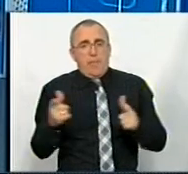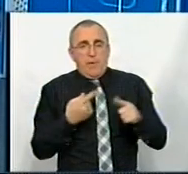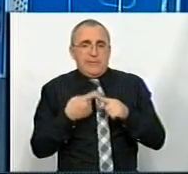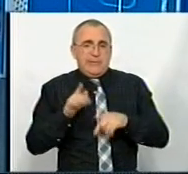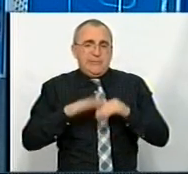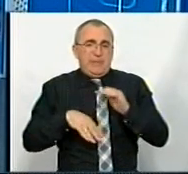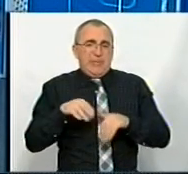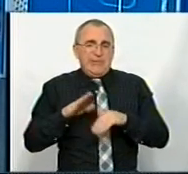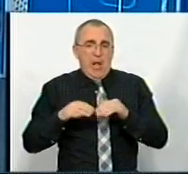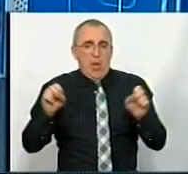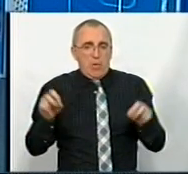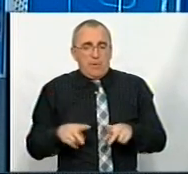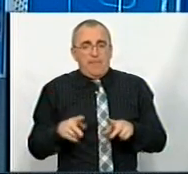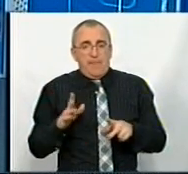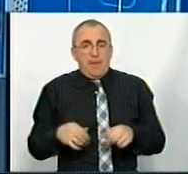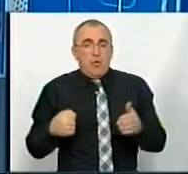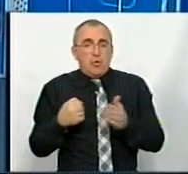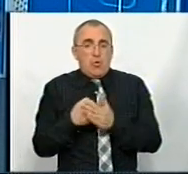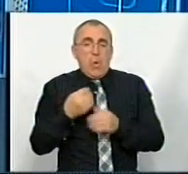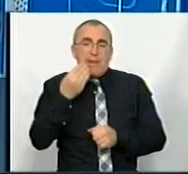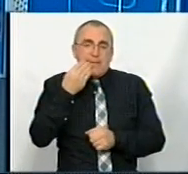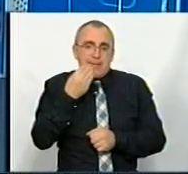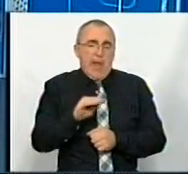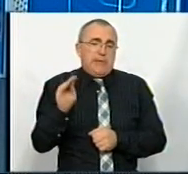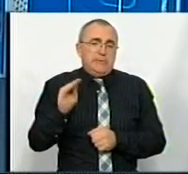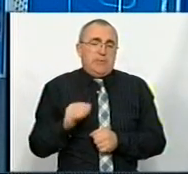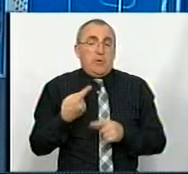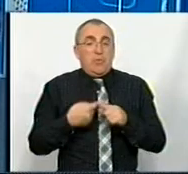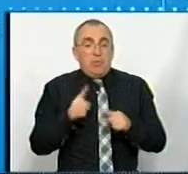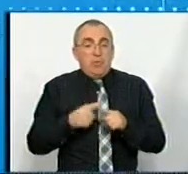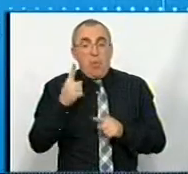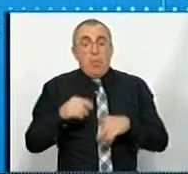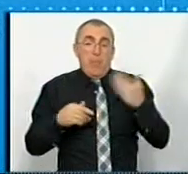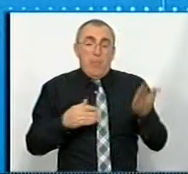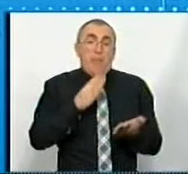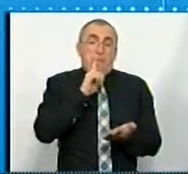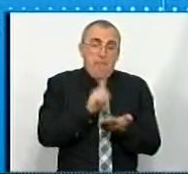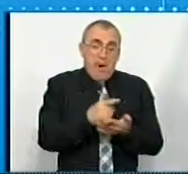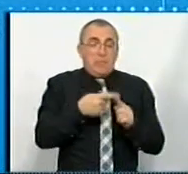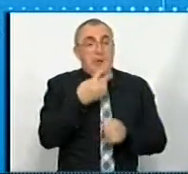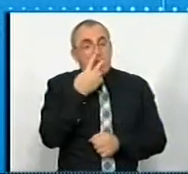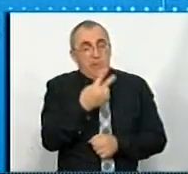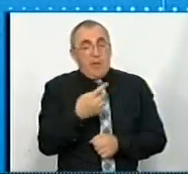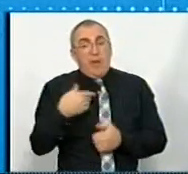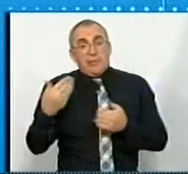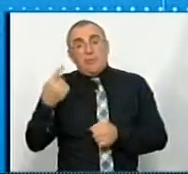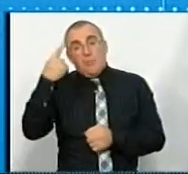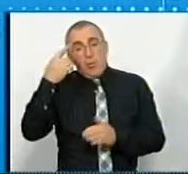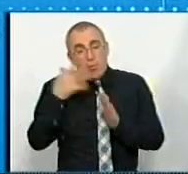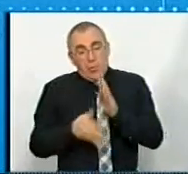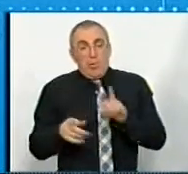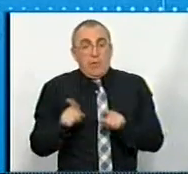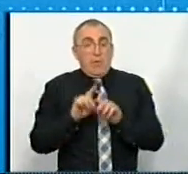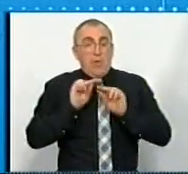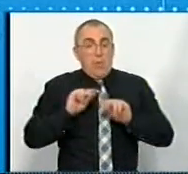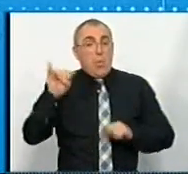цих спеціальностей і звести їх до більш якісних центрів. Тому, з одного боку, ми маємо на це дивитися, а з іншого, ми розуміємо, що все одно, як